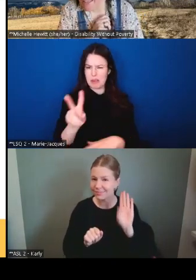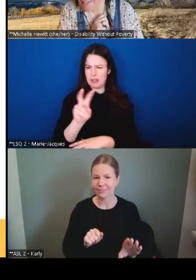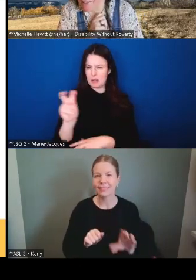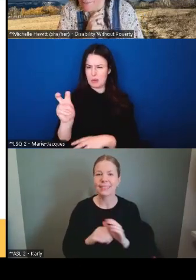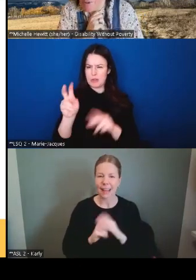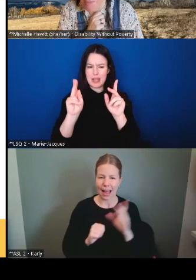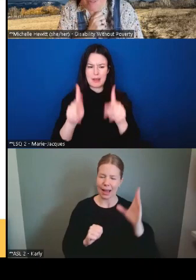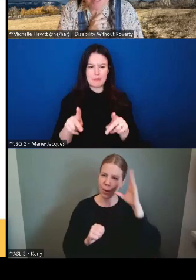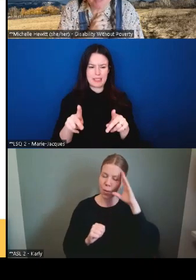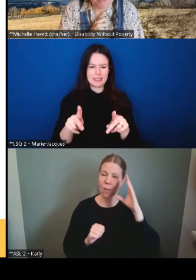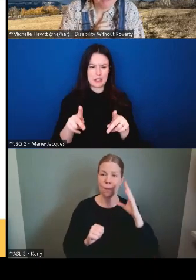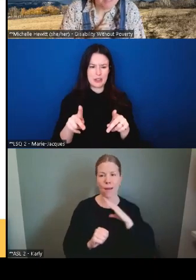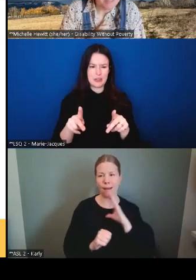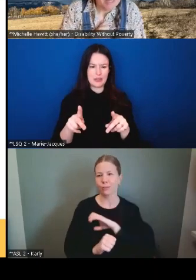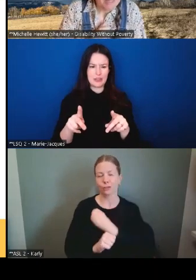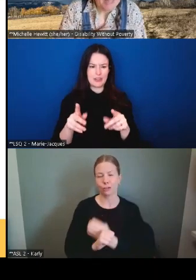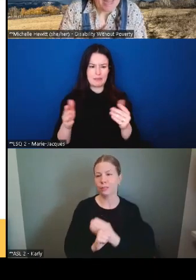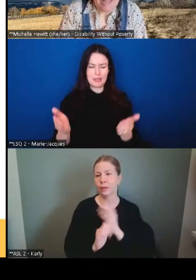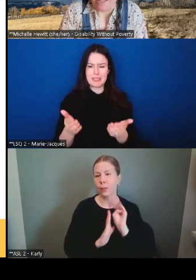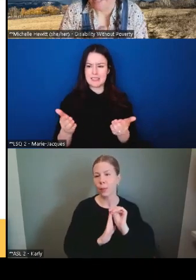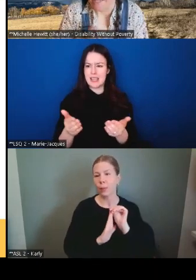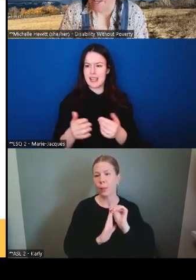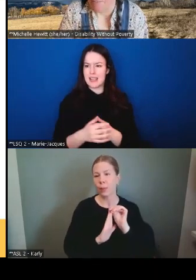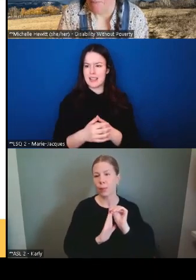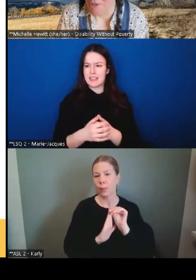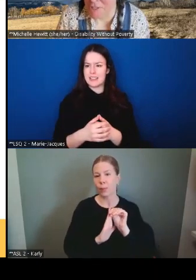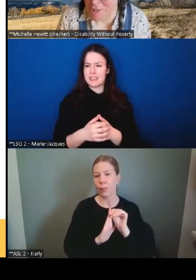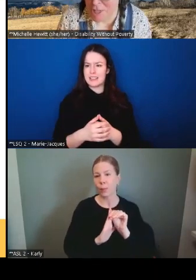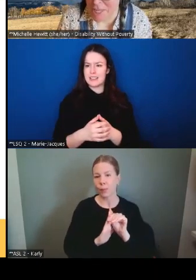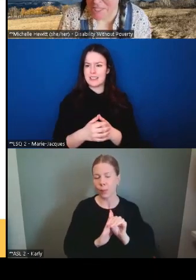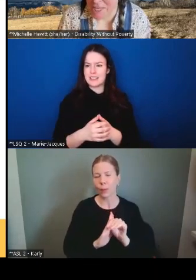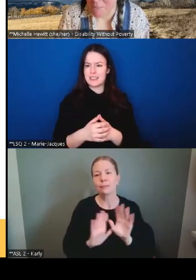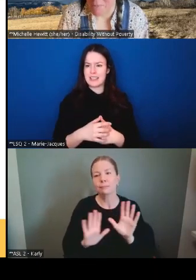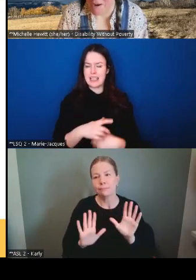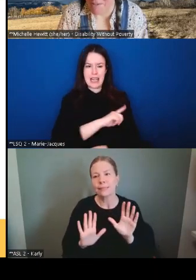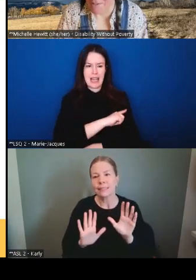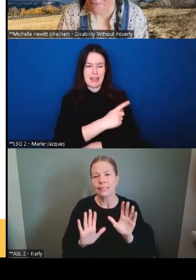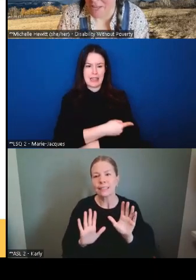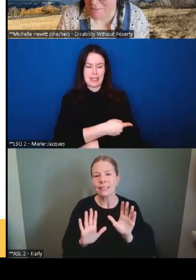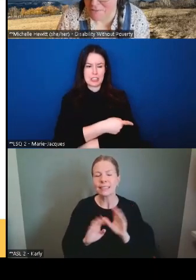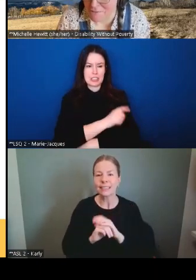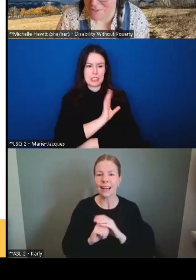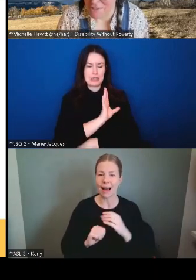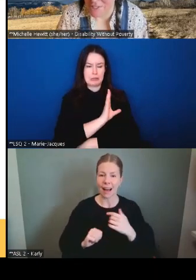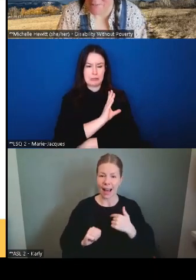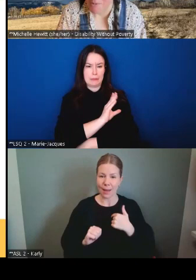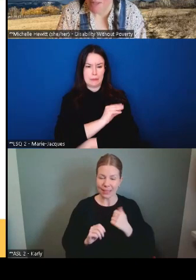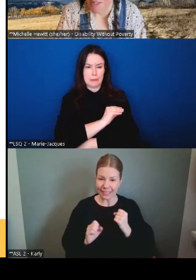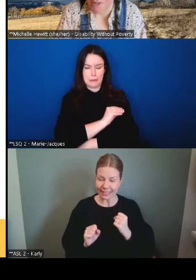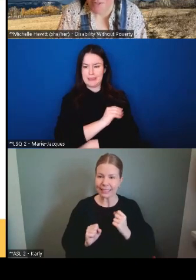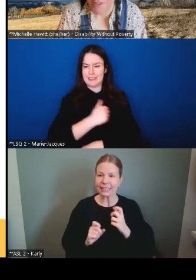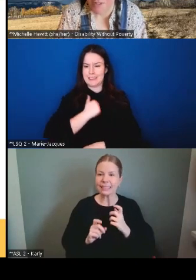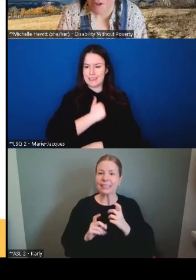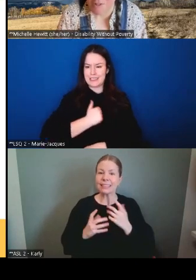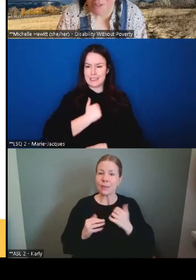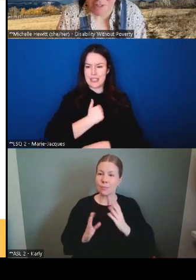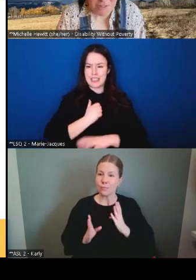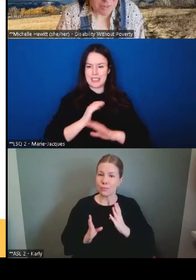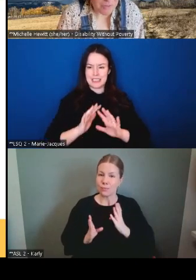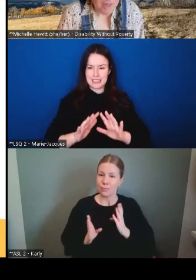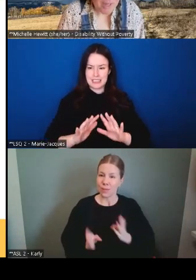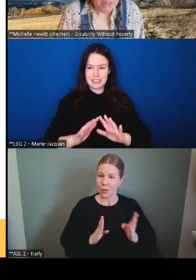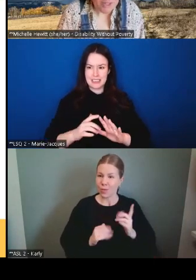qui sont restées ici. désolée, mon énergie est en train de diminuer en ce moment. Je me